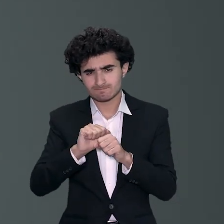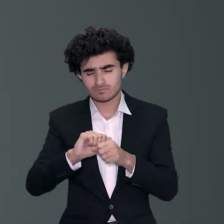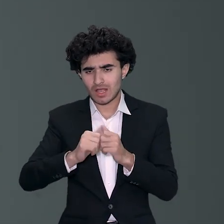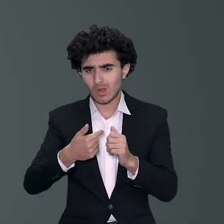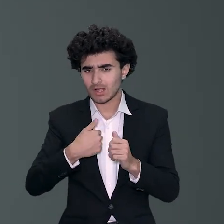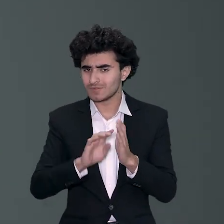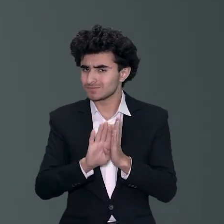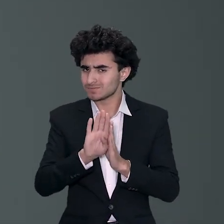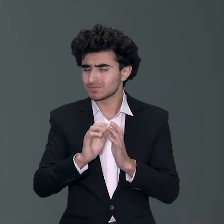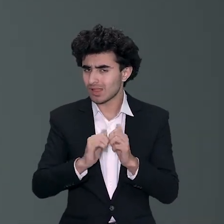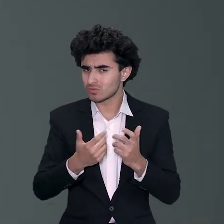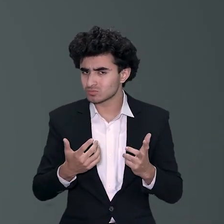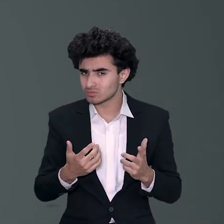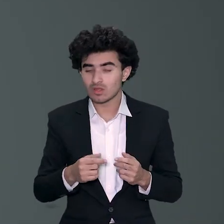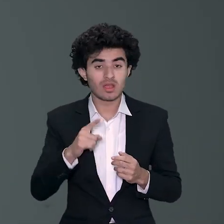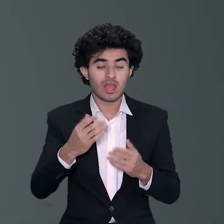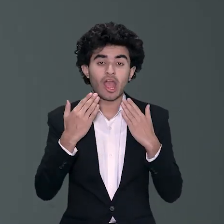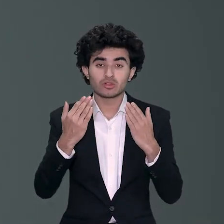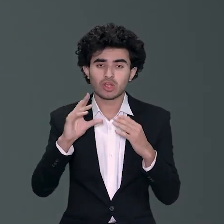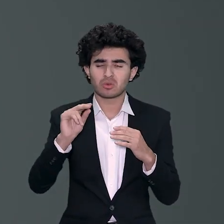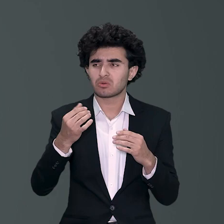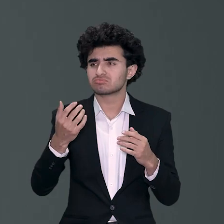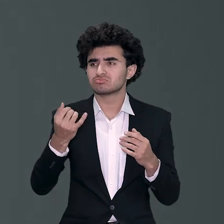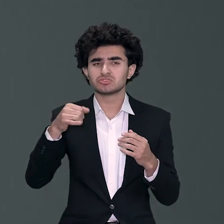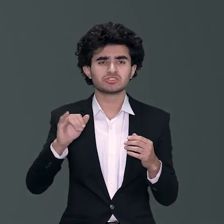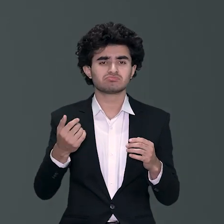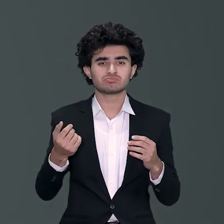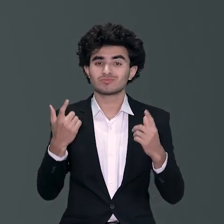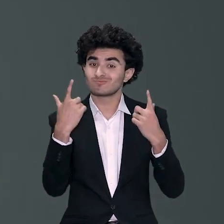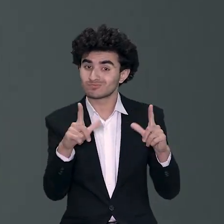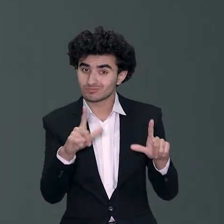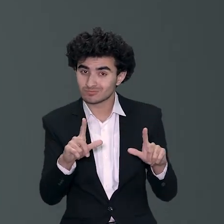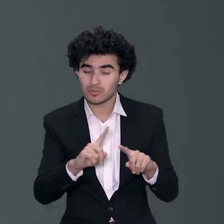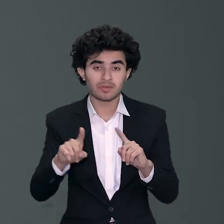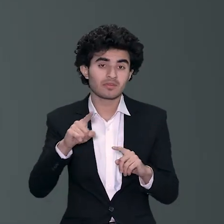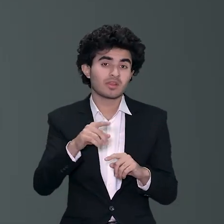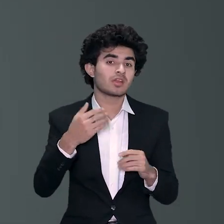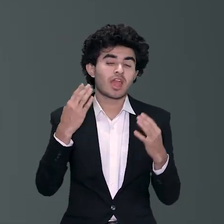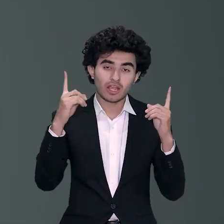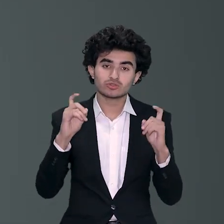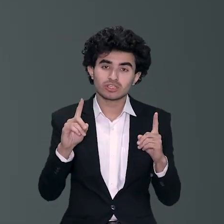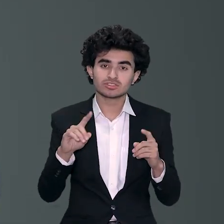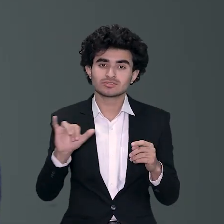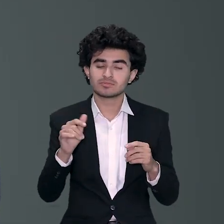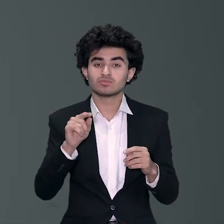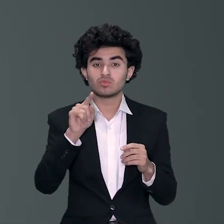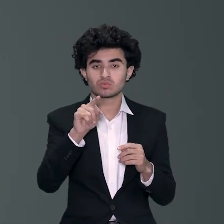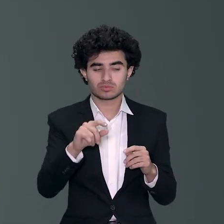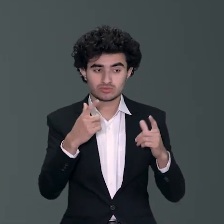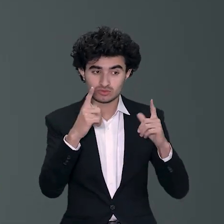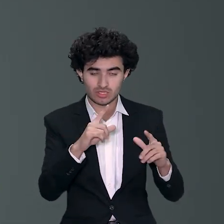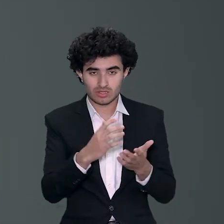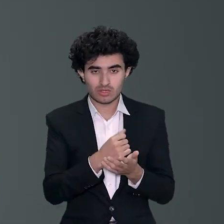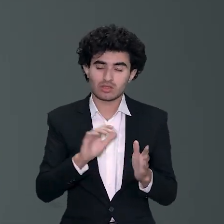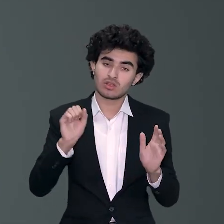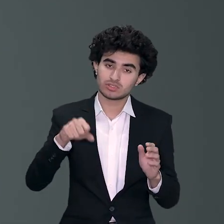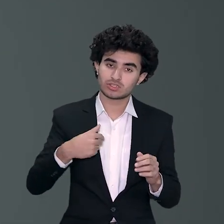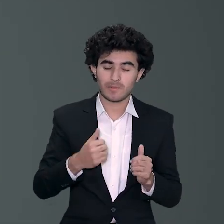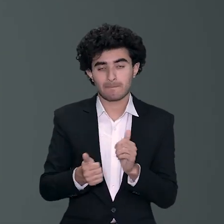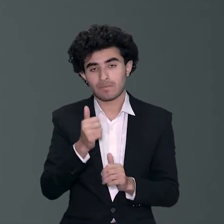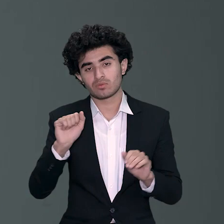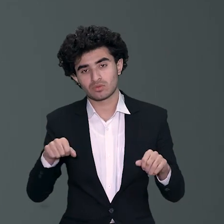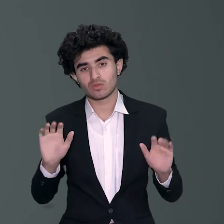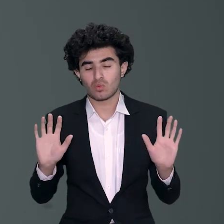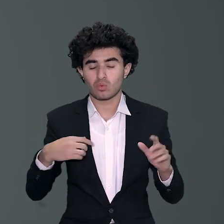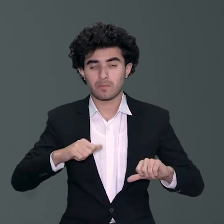سوچنے پہ کہ میں اپنی زنگی میں کس طرح بہتر ہو سکتا ہوں تعلیم صرف کسی degree کا نام نہیں ہے تعلیم صرف کسی شعبے کا